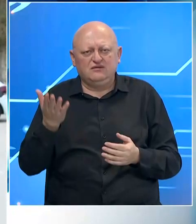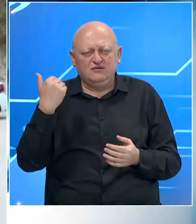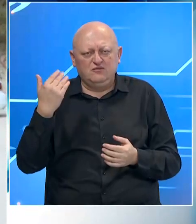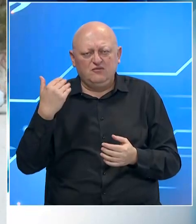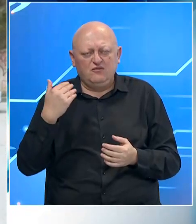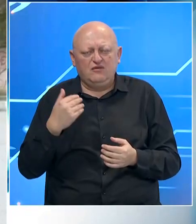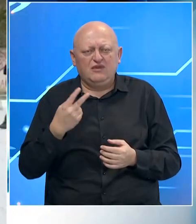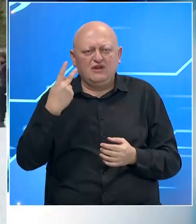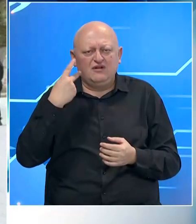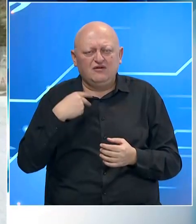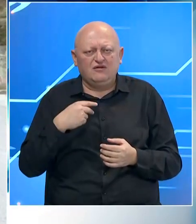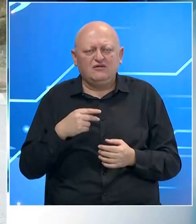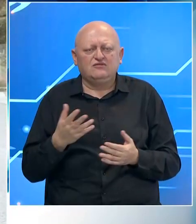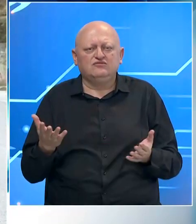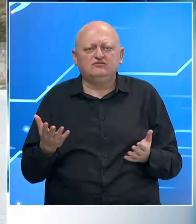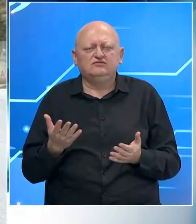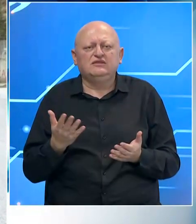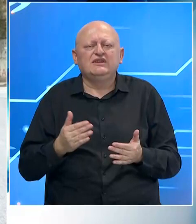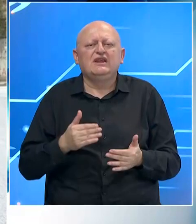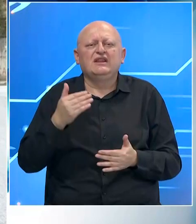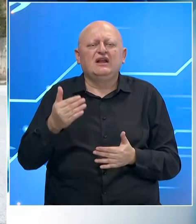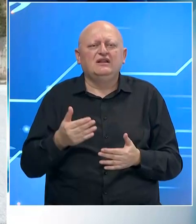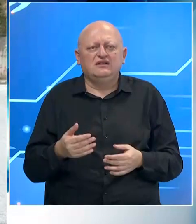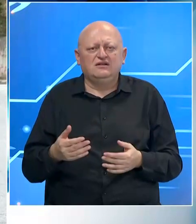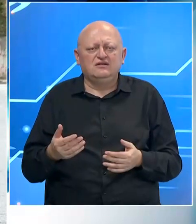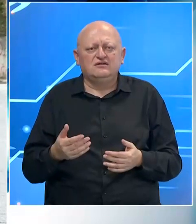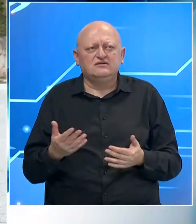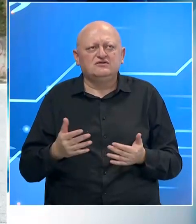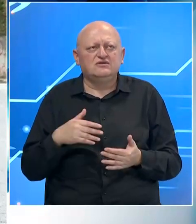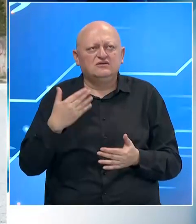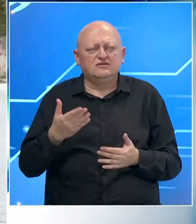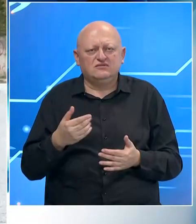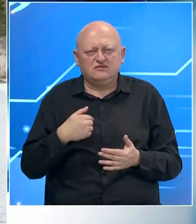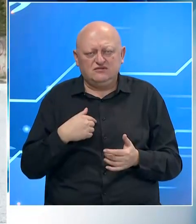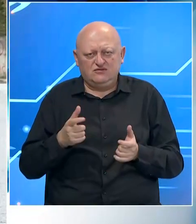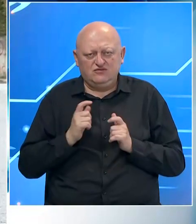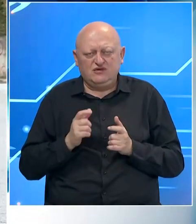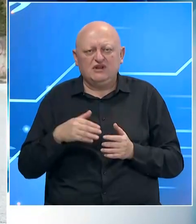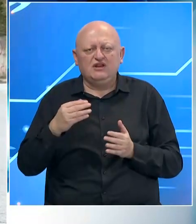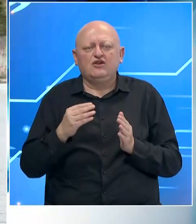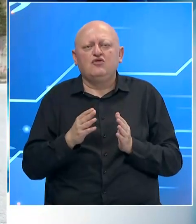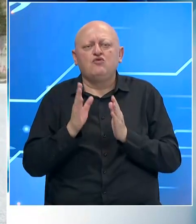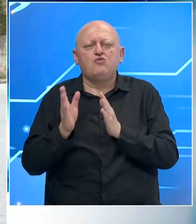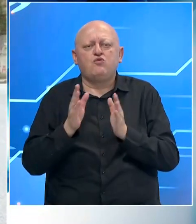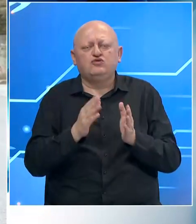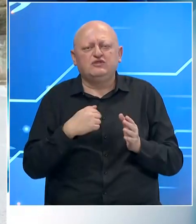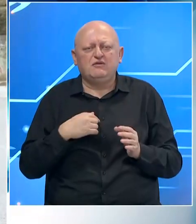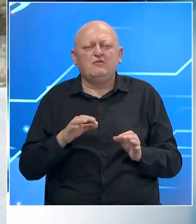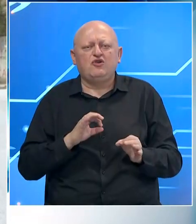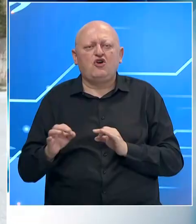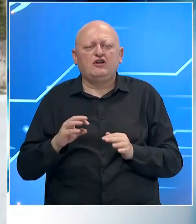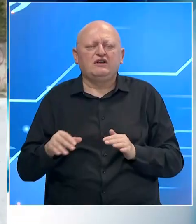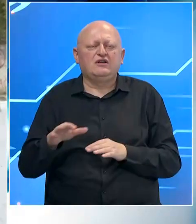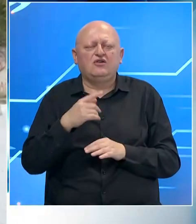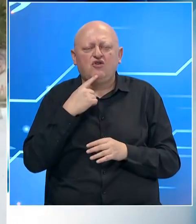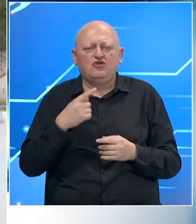dva dana. Gdje dalje, Elvire, šta dalje radite? Mi čekamo dalje upustva, znači imamo naše koordinatore na terenu